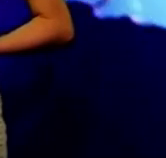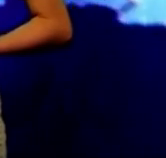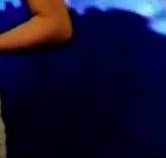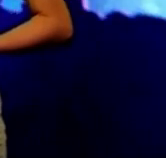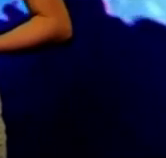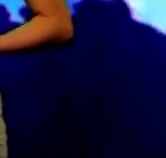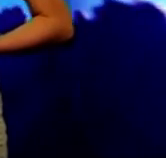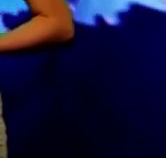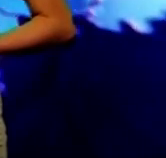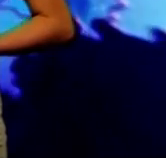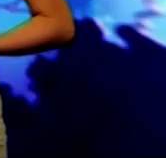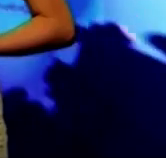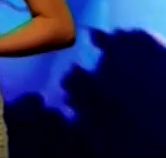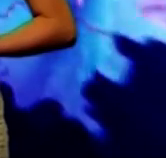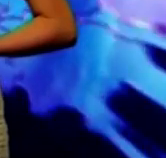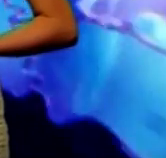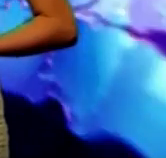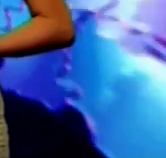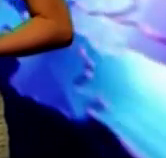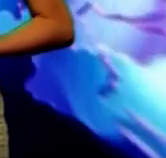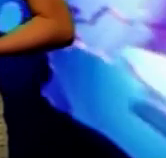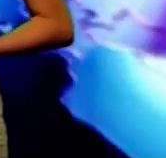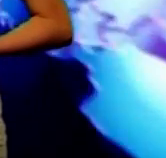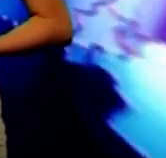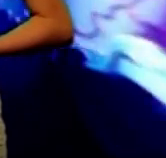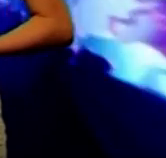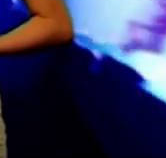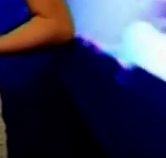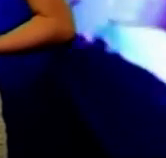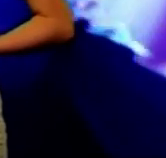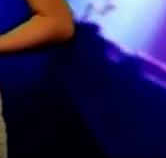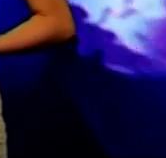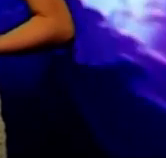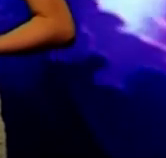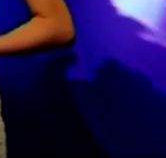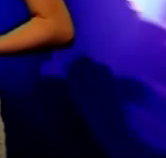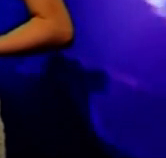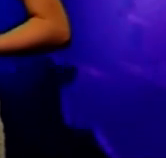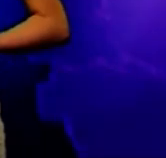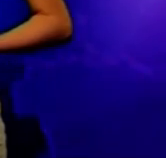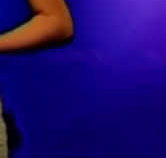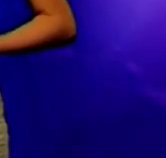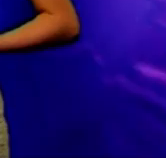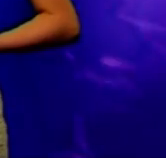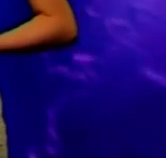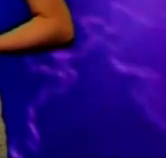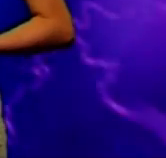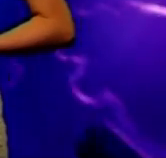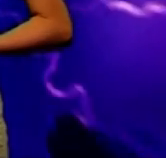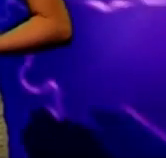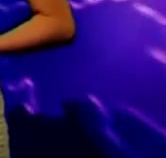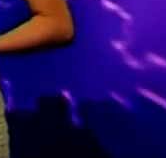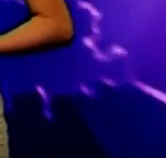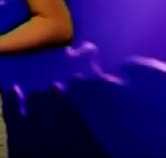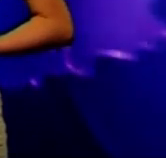місту вночі – плюс 12-17, в день – 24-28 градусів, вище нуля. Радіаційний фон по місту